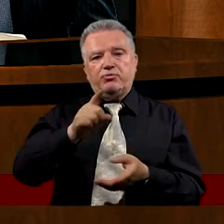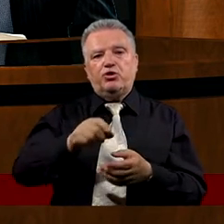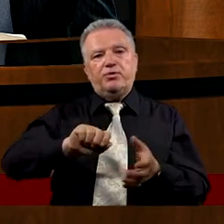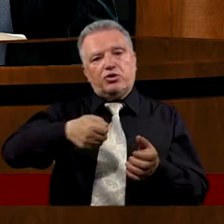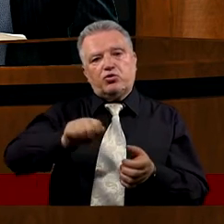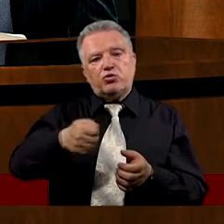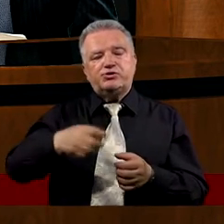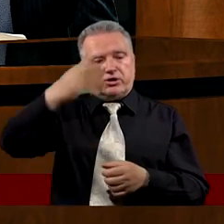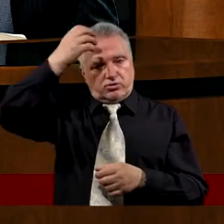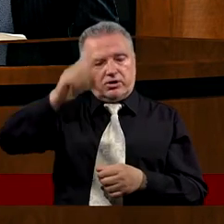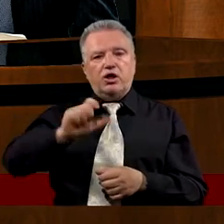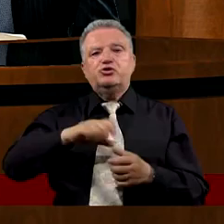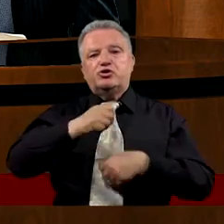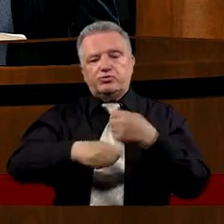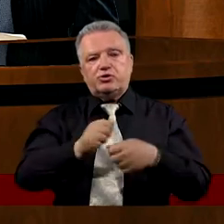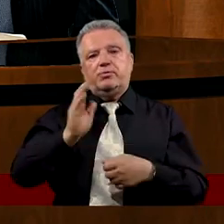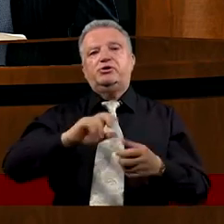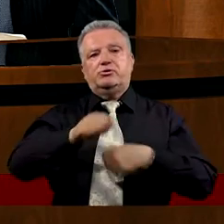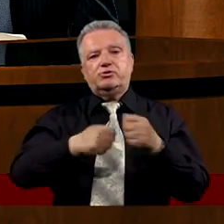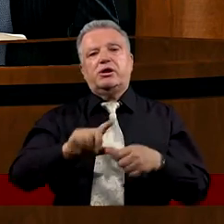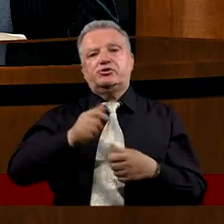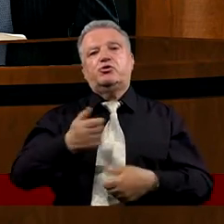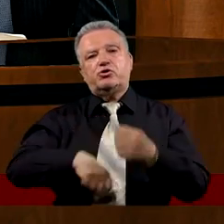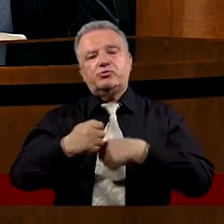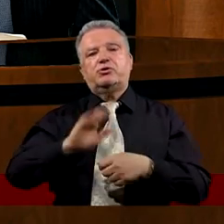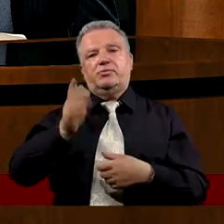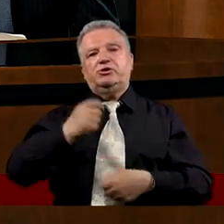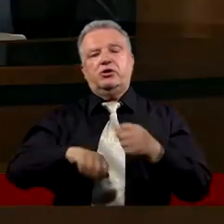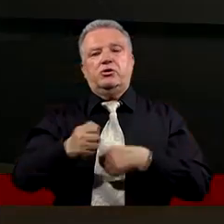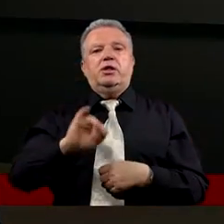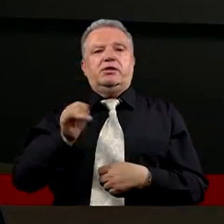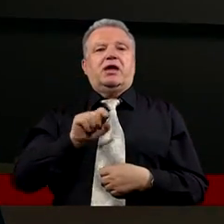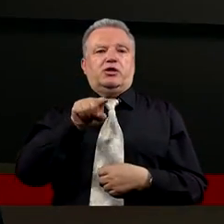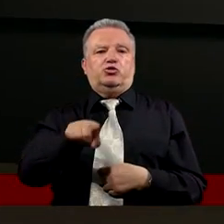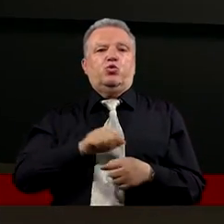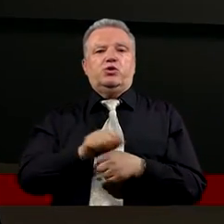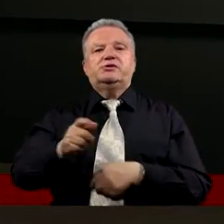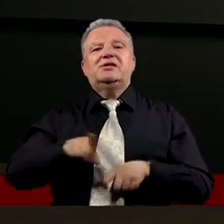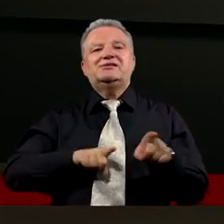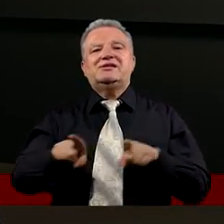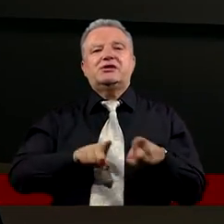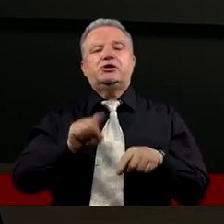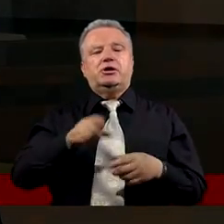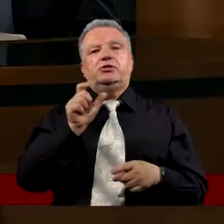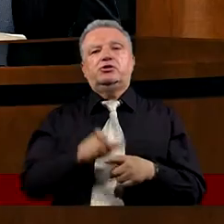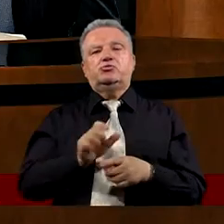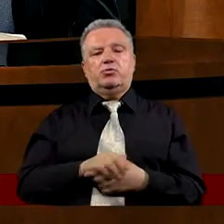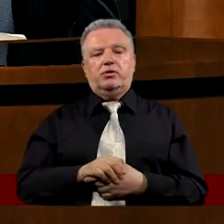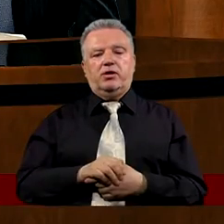Królestwa Co zwiążesz, będzie związane Co rozwiążesz, będzie rozwiązane Jakie jest znaczenie tych słów?